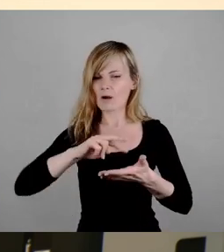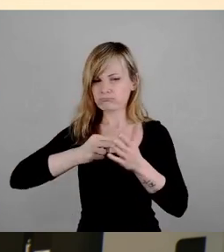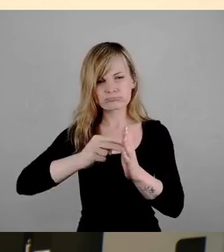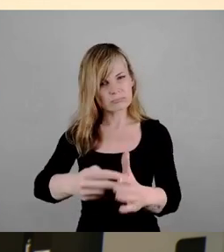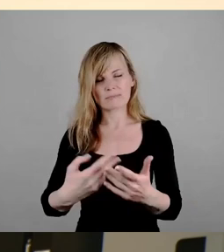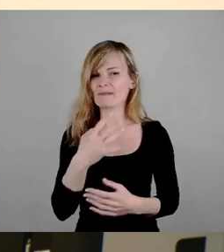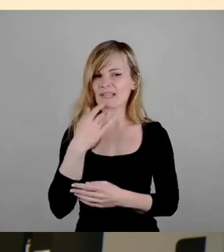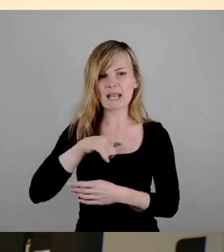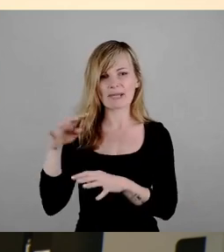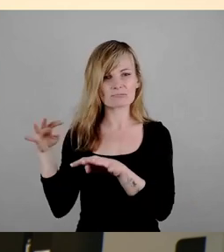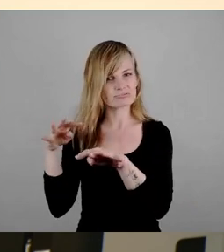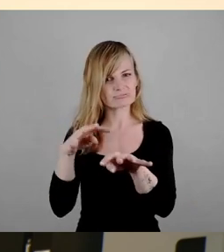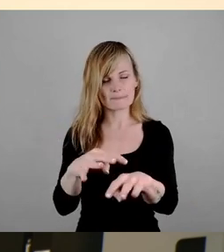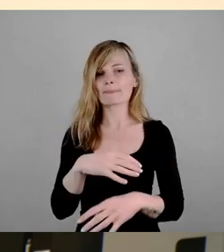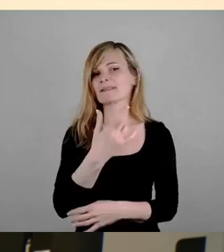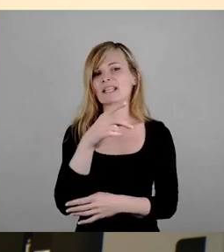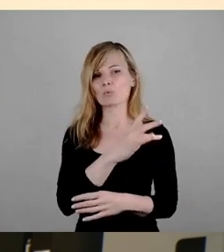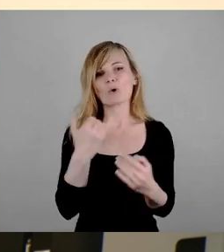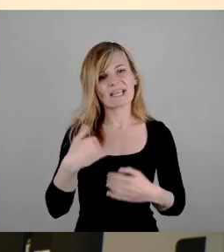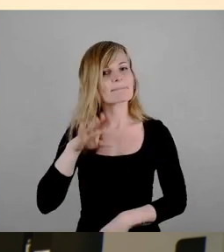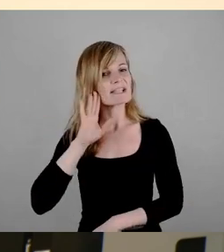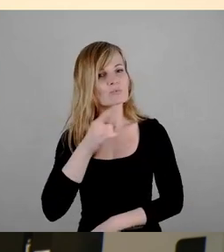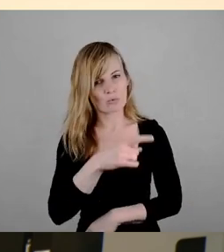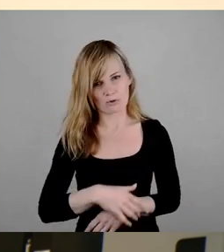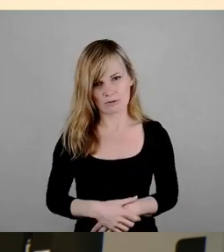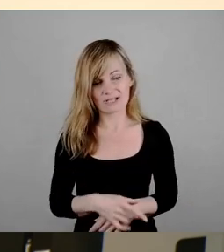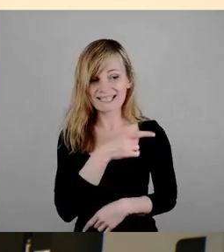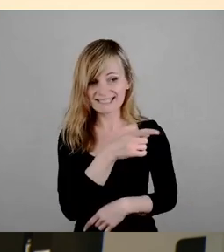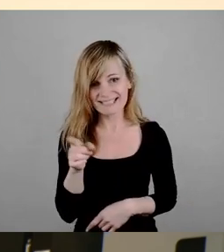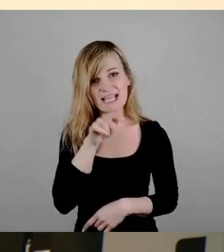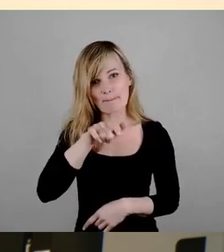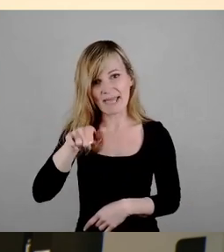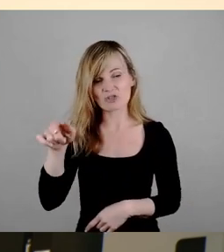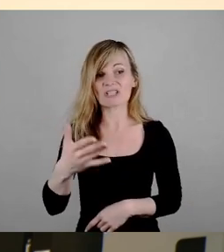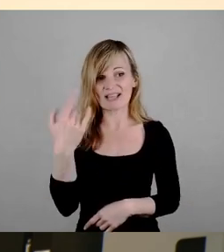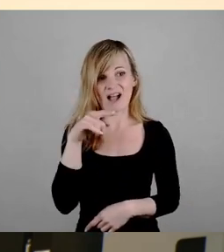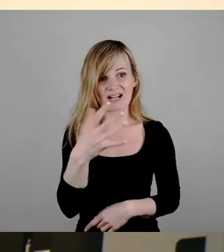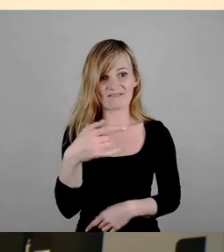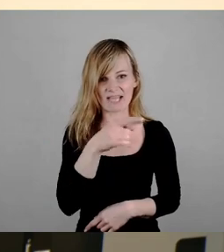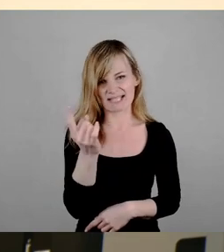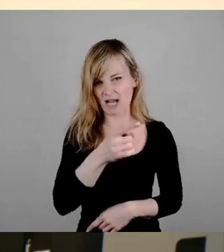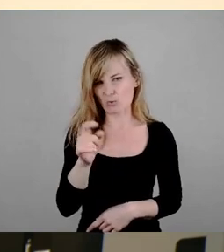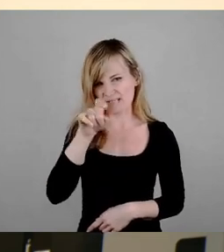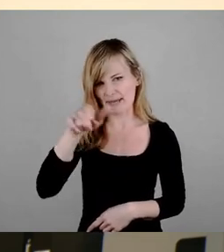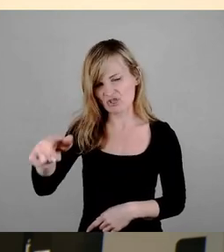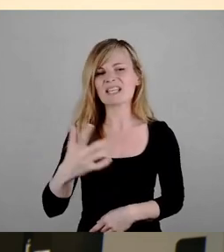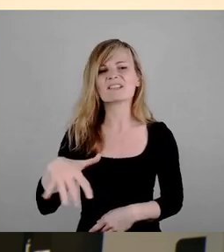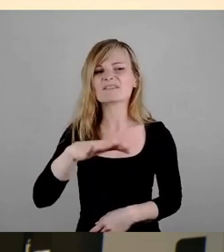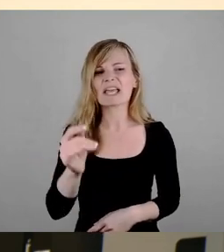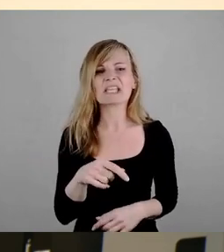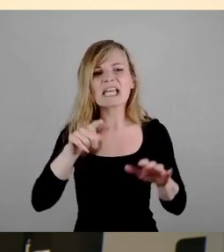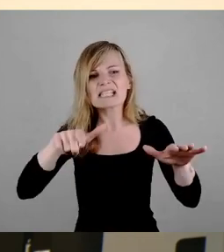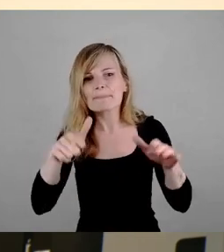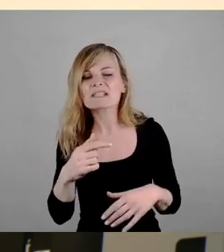Menschen. Und CDU, jetzt mal zuhören. Die Menschen, die da waren, waren nicht irgendwelche 17-jährigen